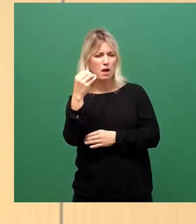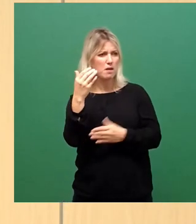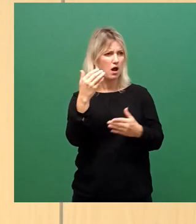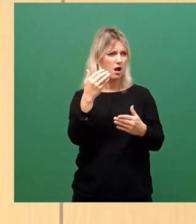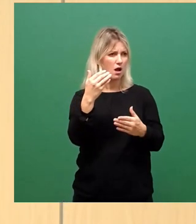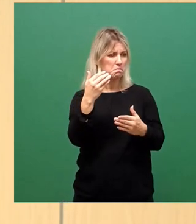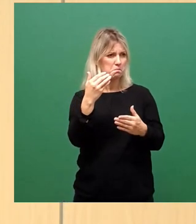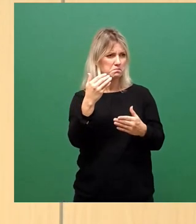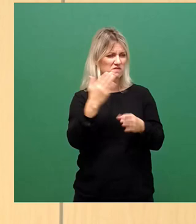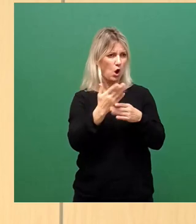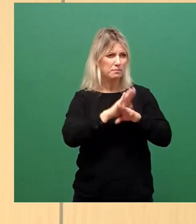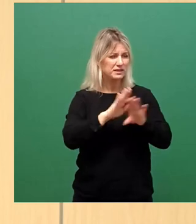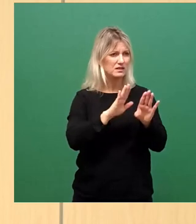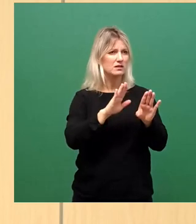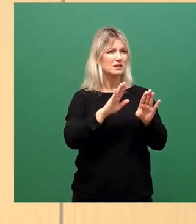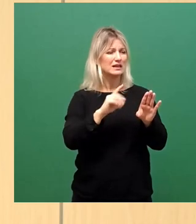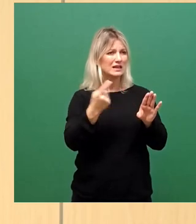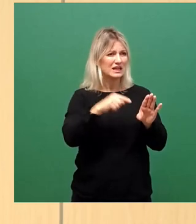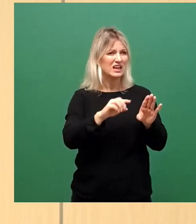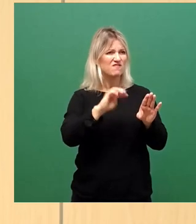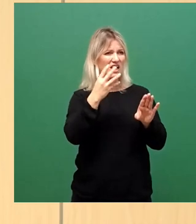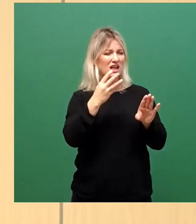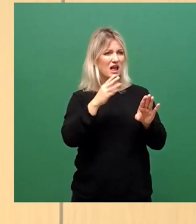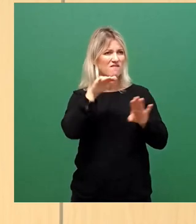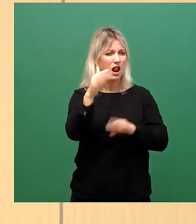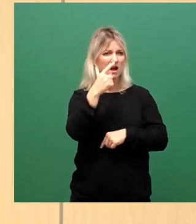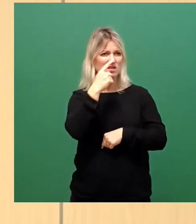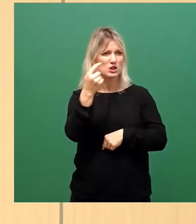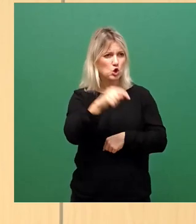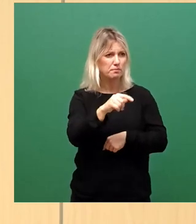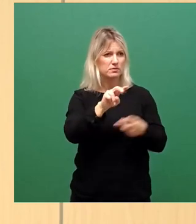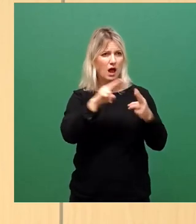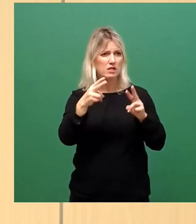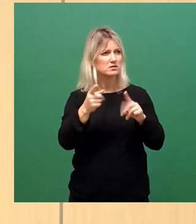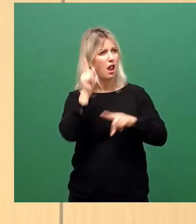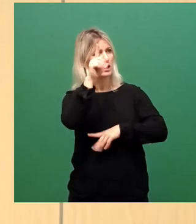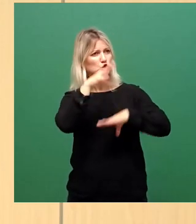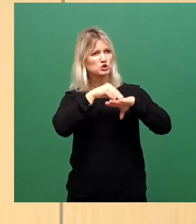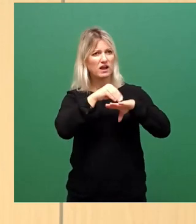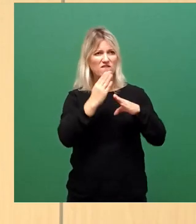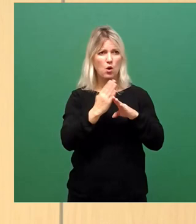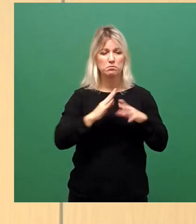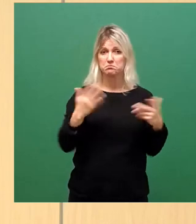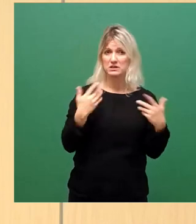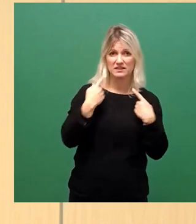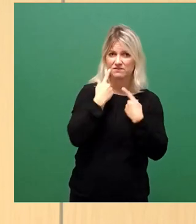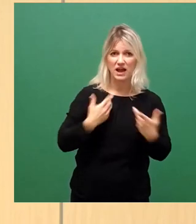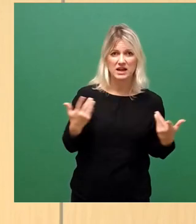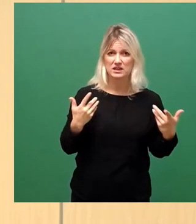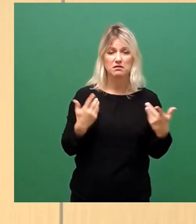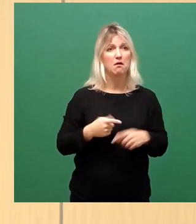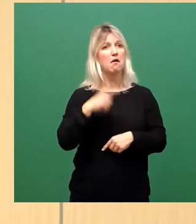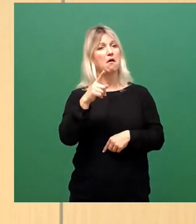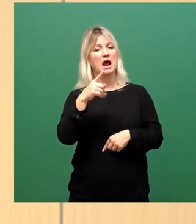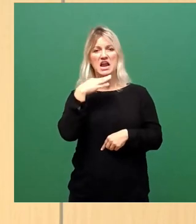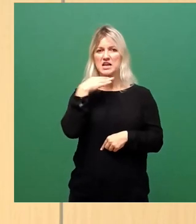so ein bisschen andeutet, aber wesentlich anders ist als bei uns. Keiner kann uns sagen, warum das angeblich so vorbildliche Israel vor